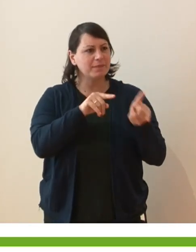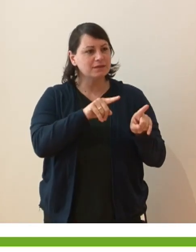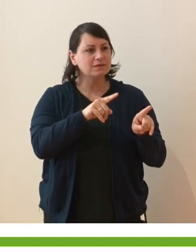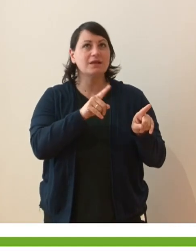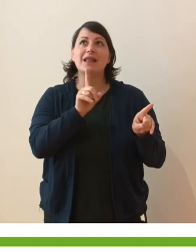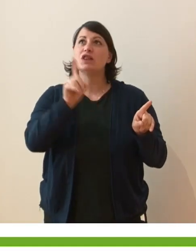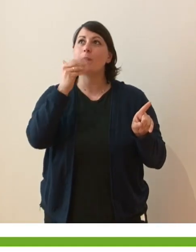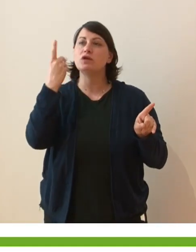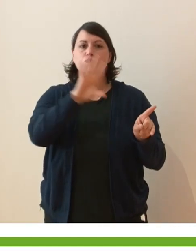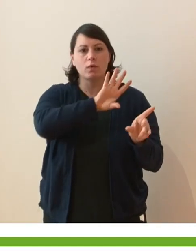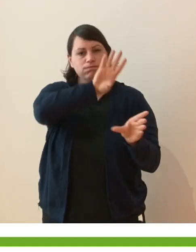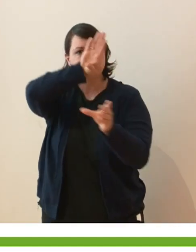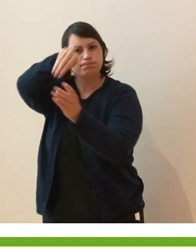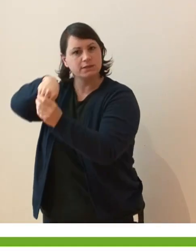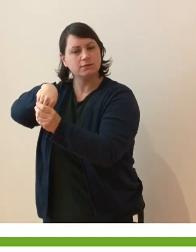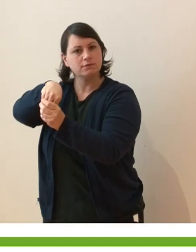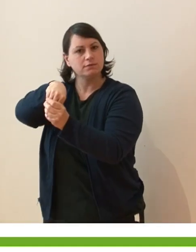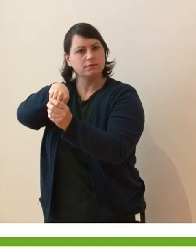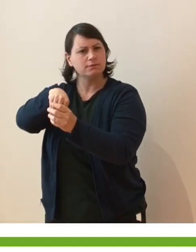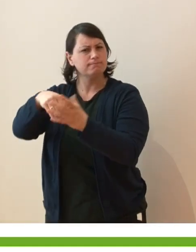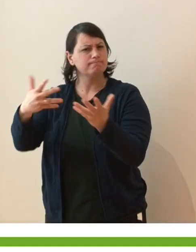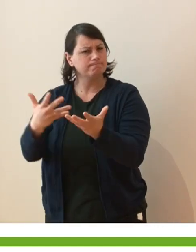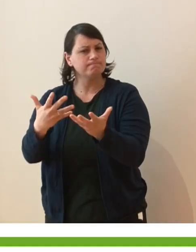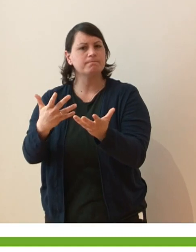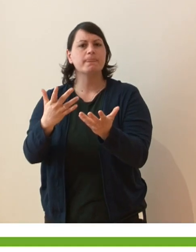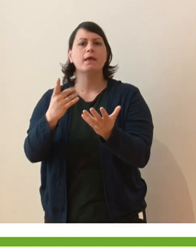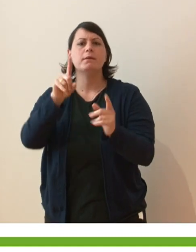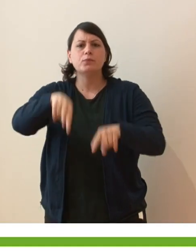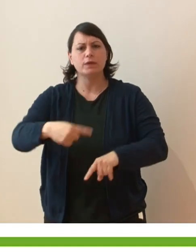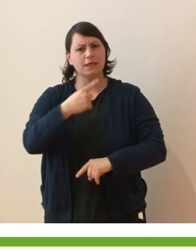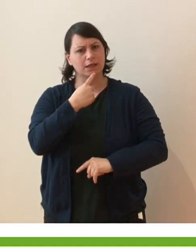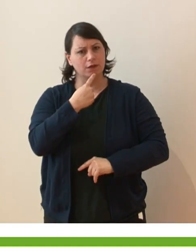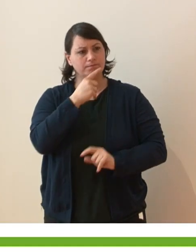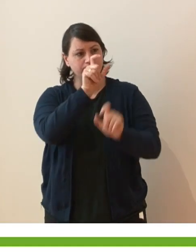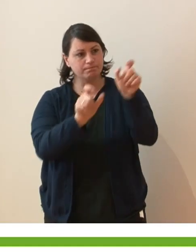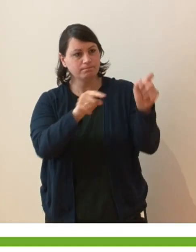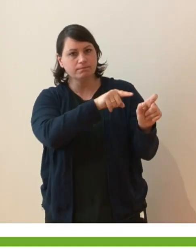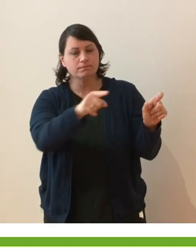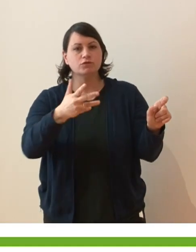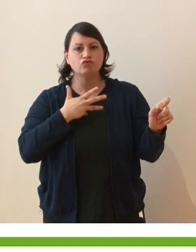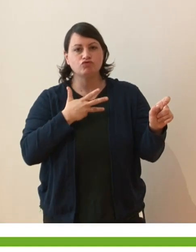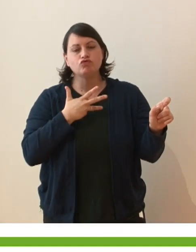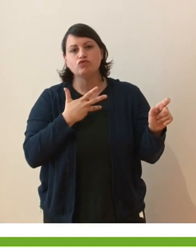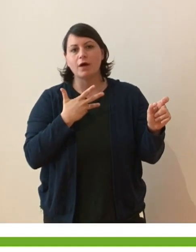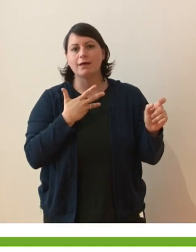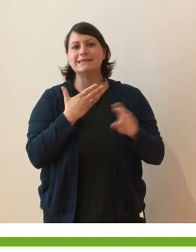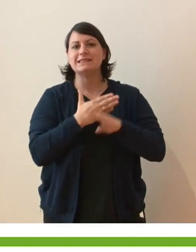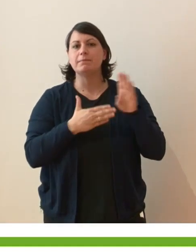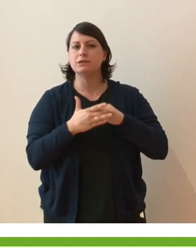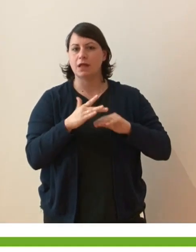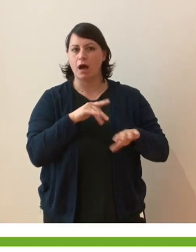E che in qualche modo, anche chi vive la condizione dell'avere a che fare con la disabilità,